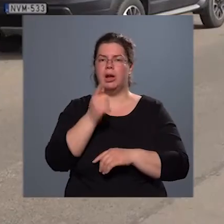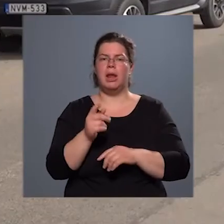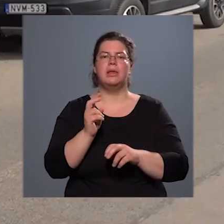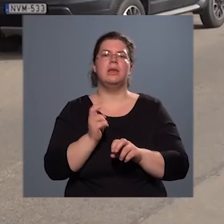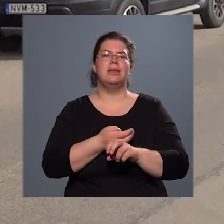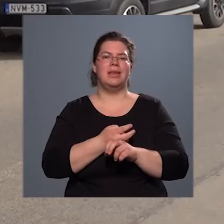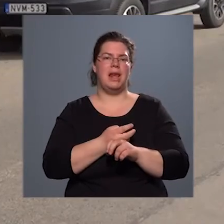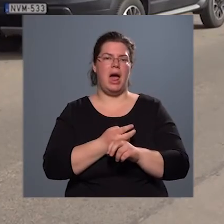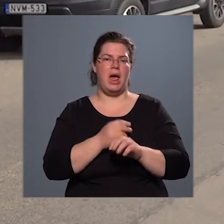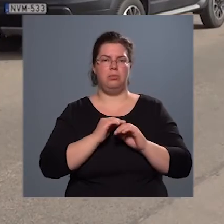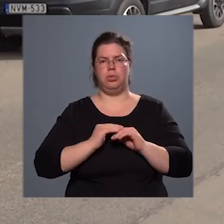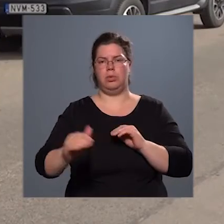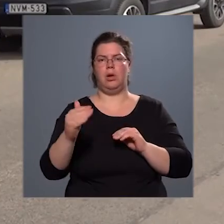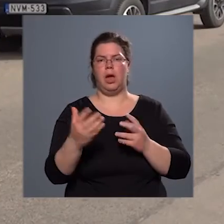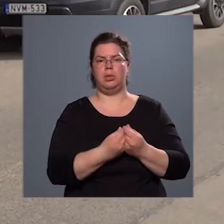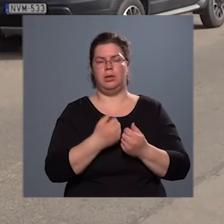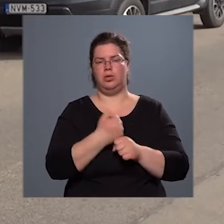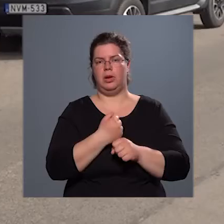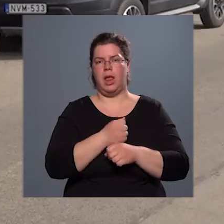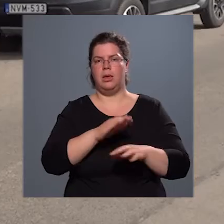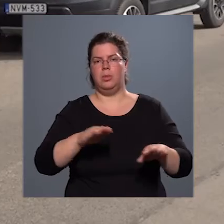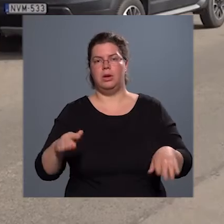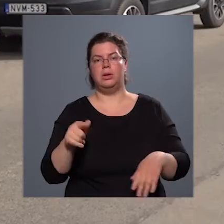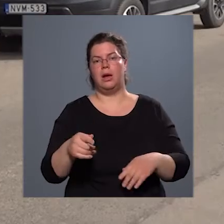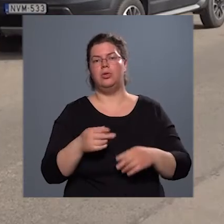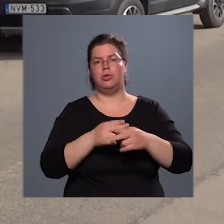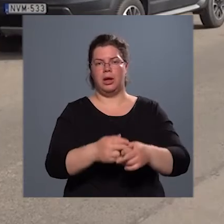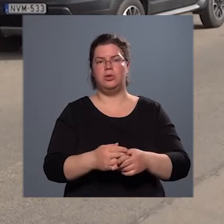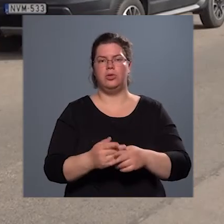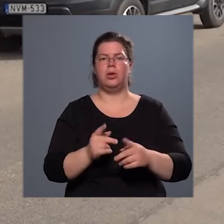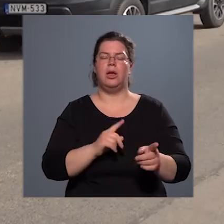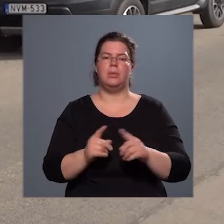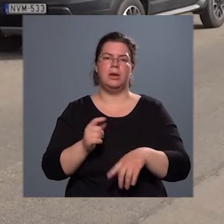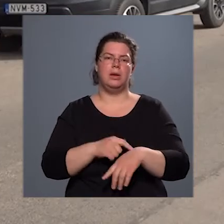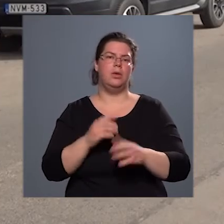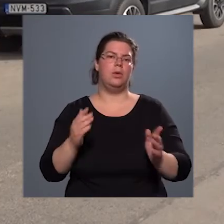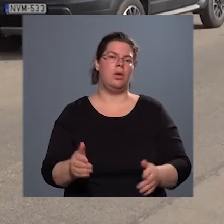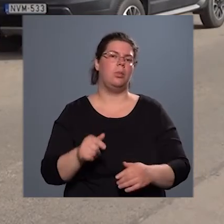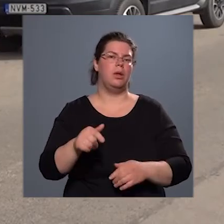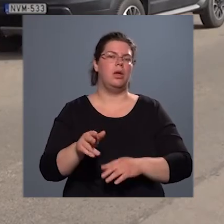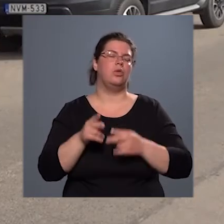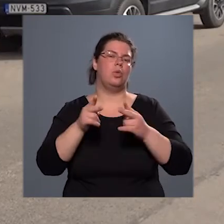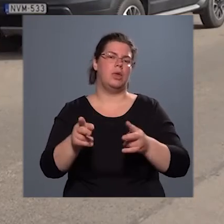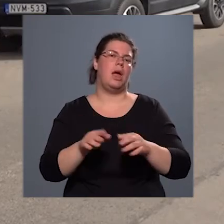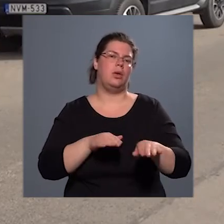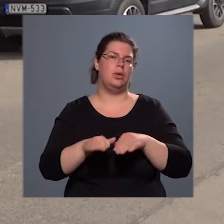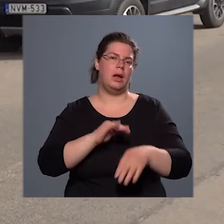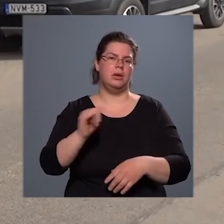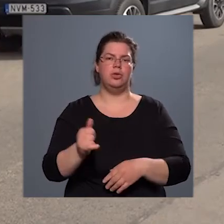a parkolót, de addig, hogy segítsük ezen az átmeneti időszakban is az utcán közlekedőket és a